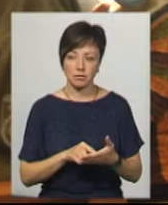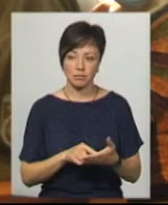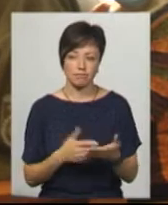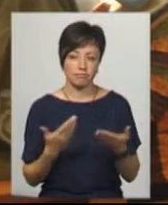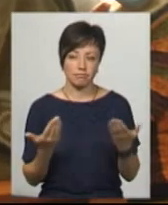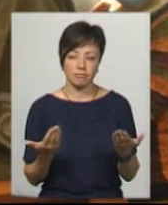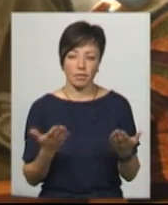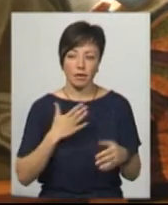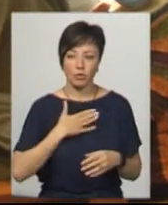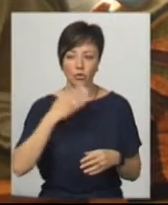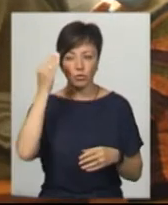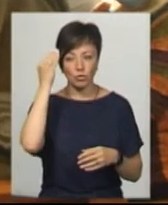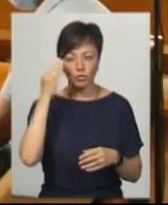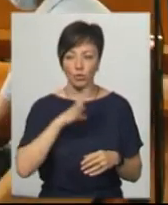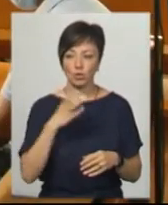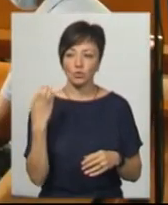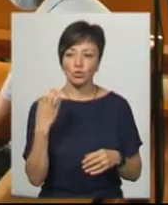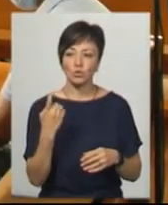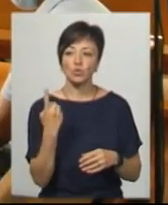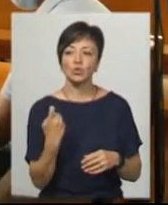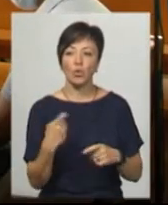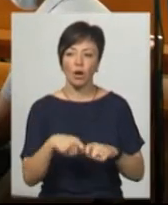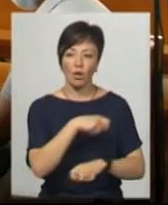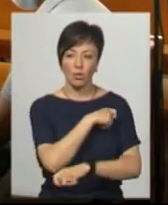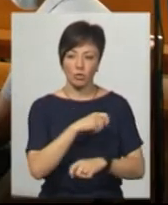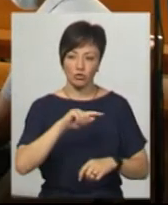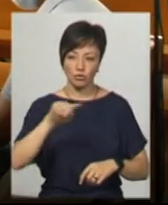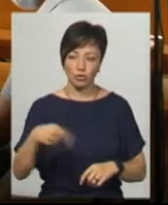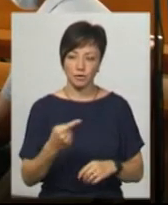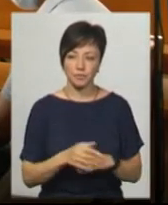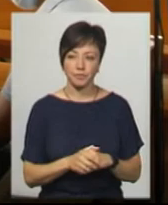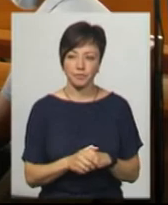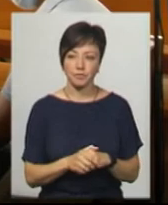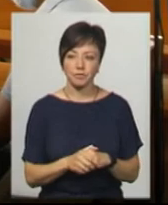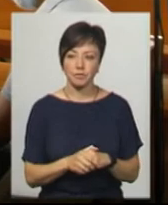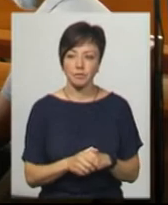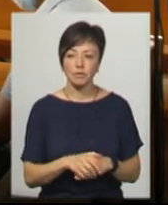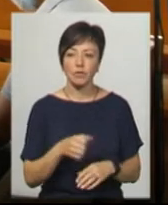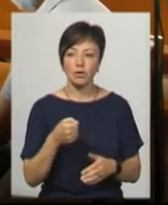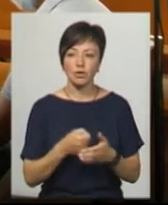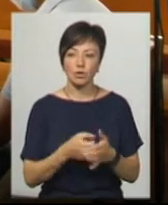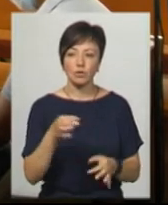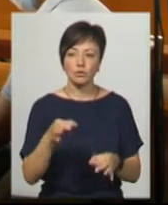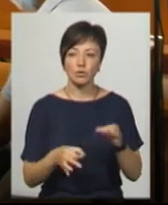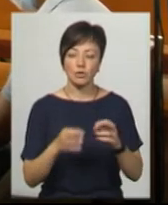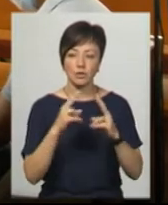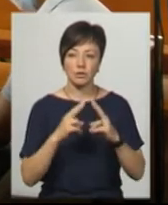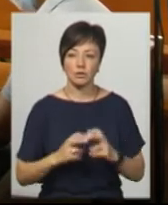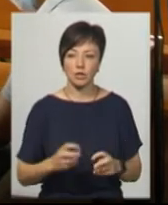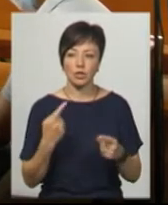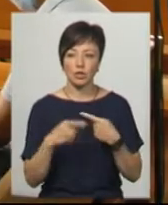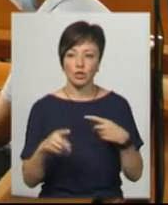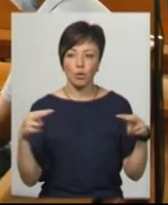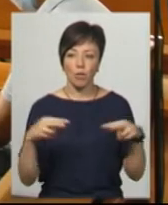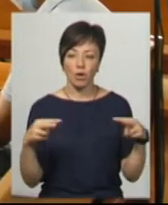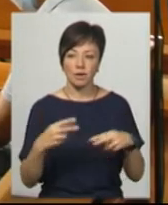На мою думку, там сотня була. Час допиту на досудовому слідці видавали зовсім інші поки.